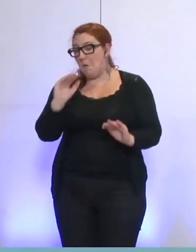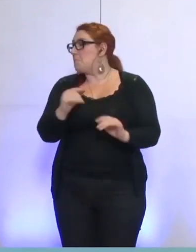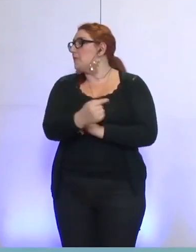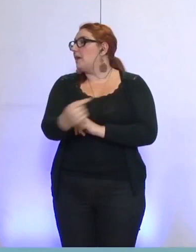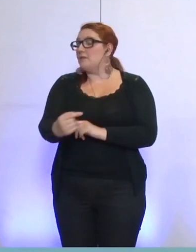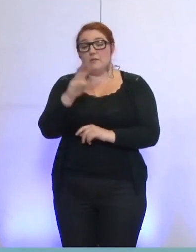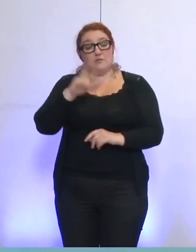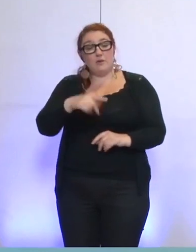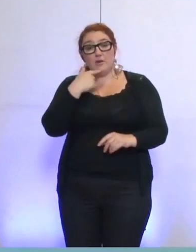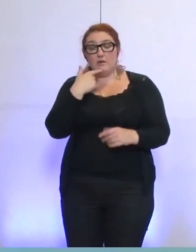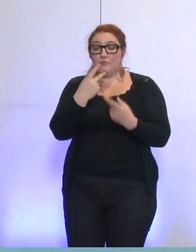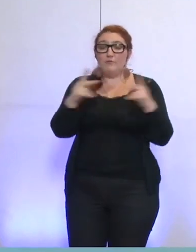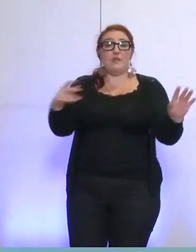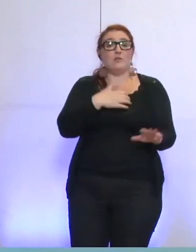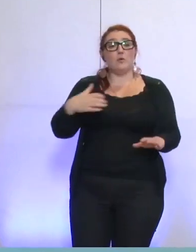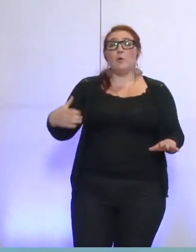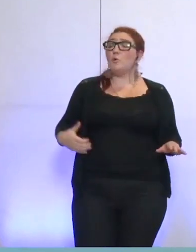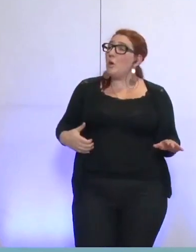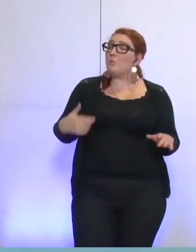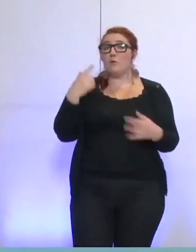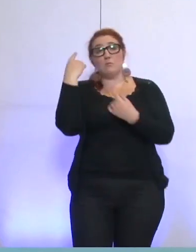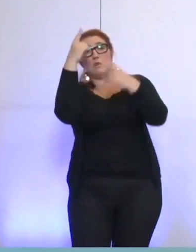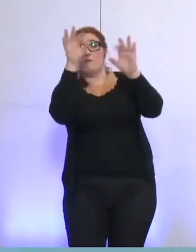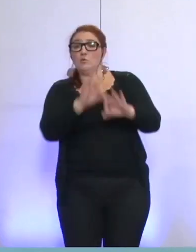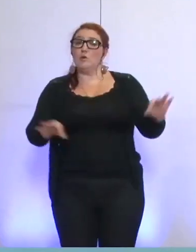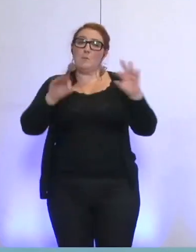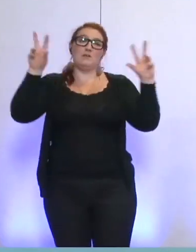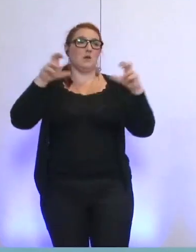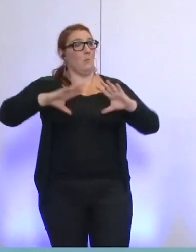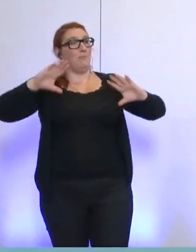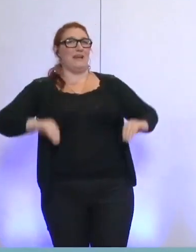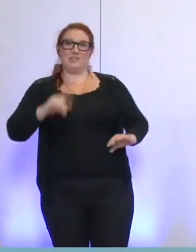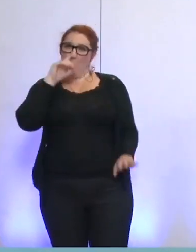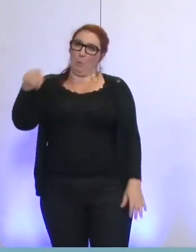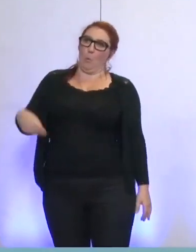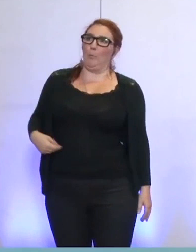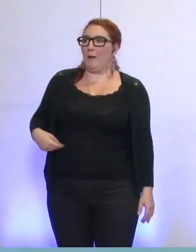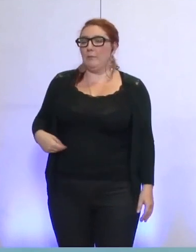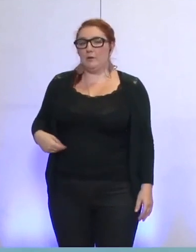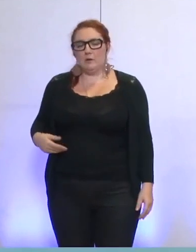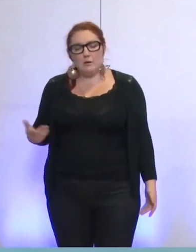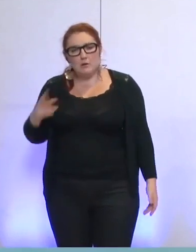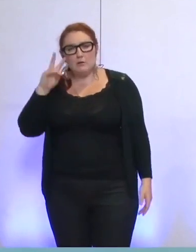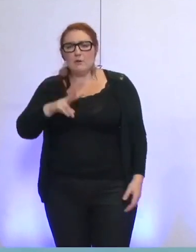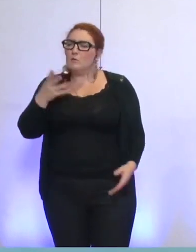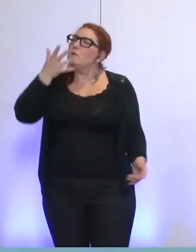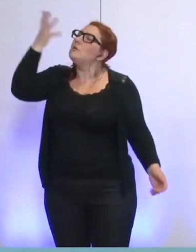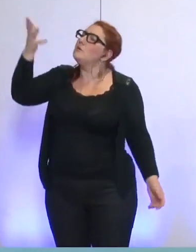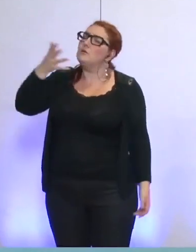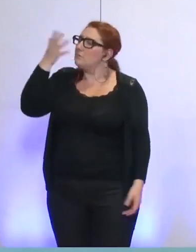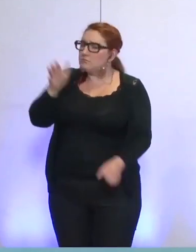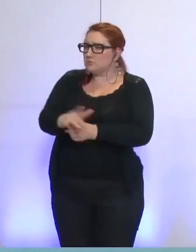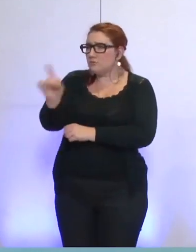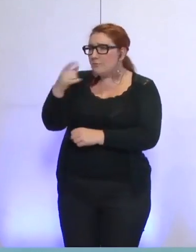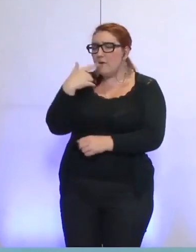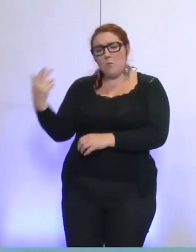s'est pas défendue, prenant la posture d'un plédant coupable. Nous ne pouvons nous satisfaire de simples annonces, comme celles du retour en